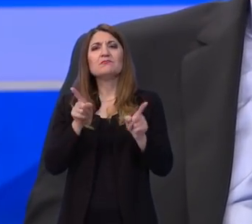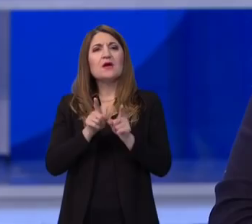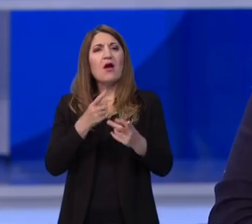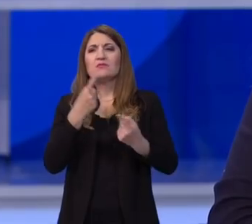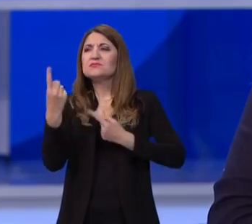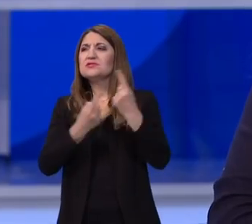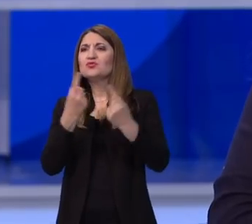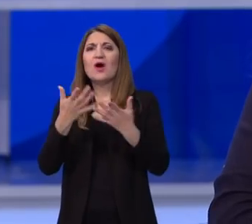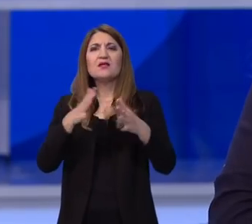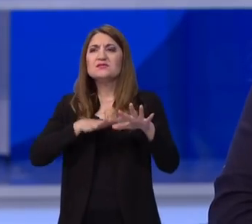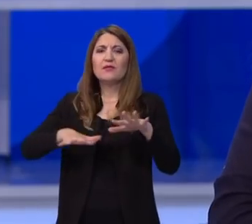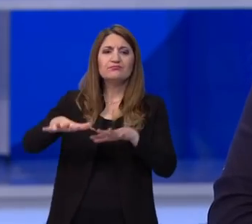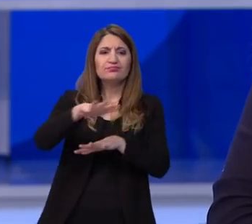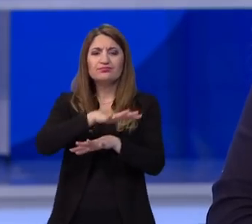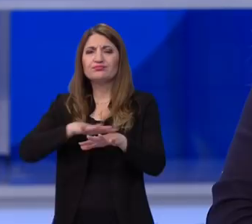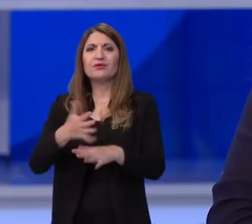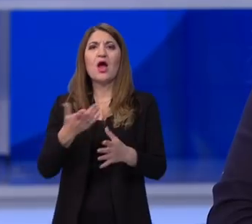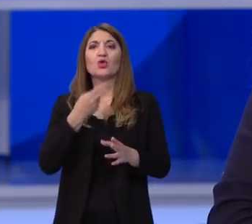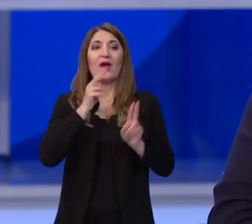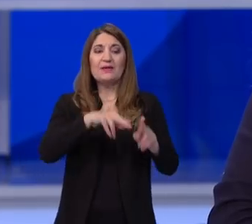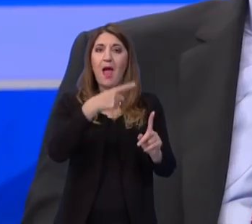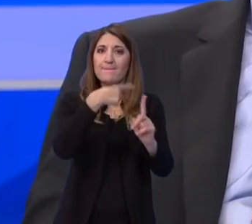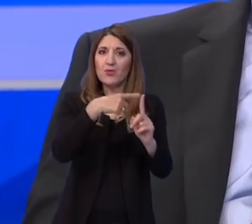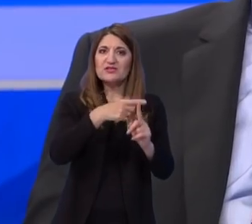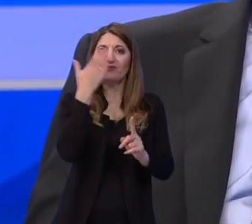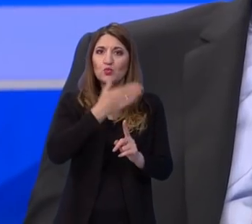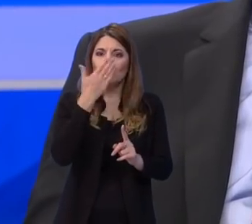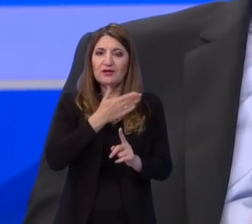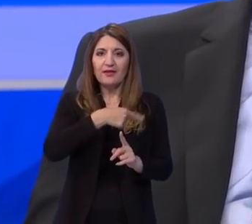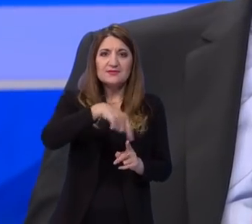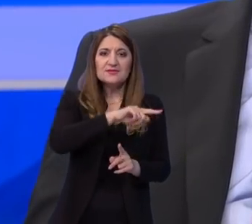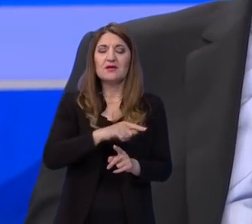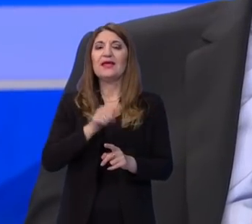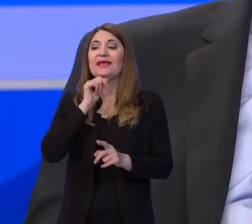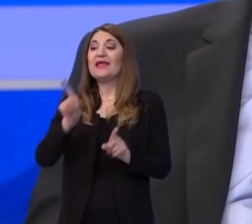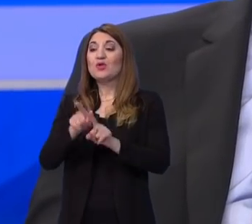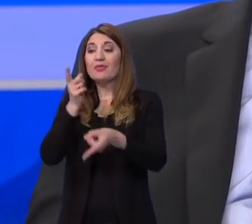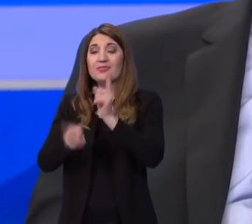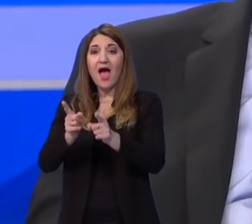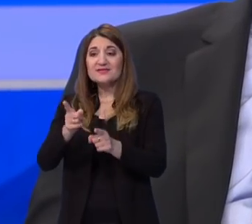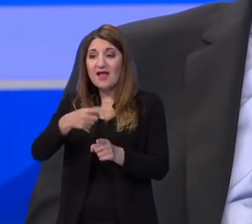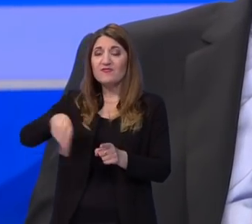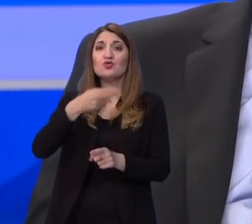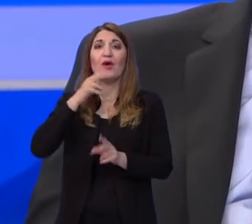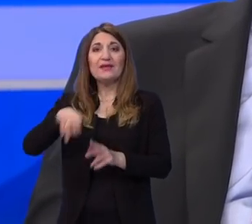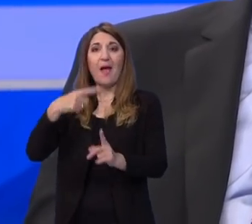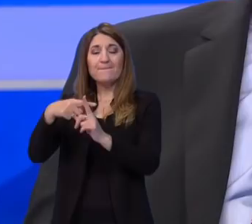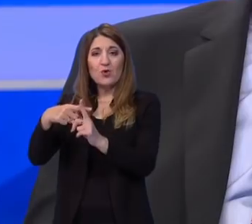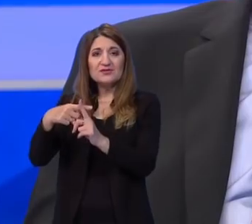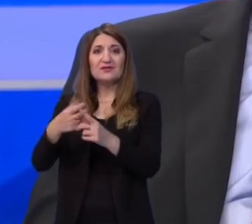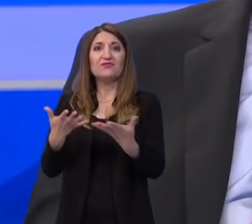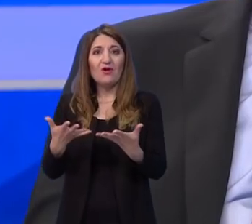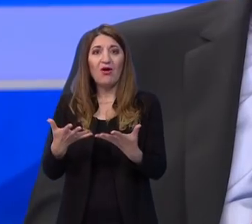početka broja pozitivnih učenika, broja pozitivnih nastavnika i osoblja po školama,